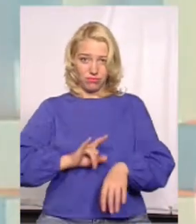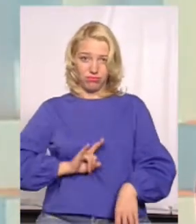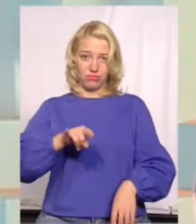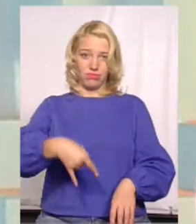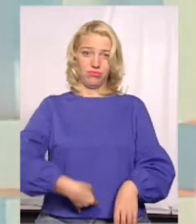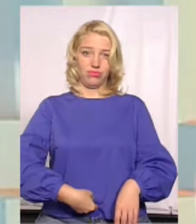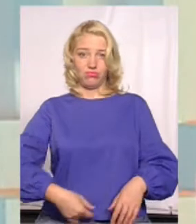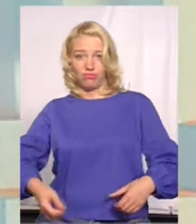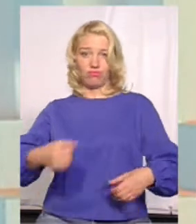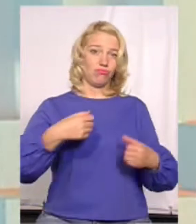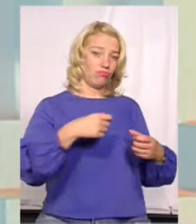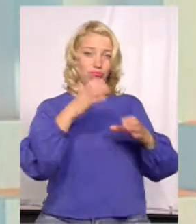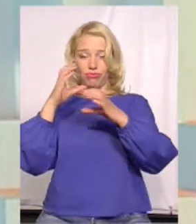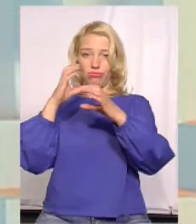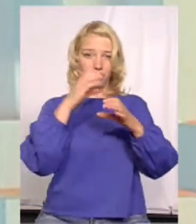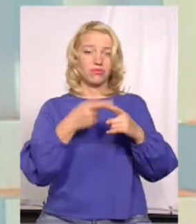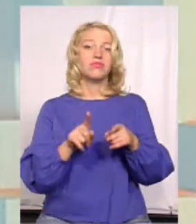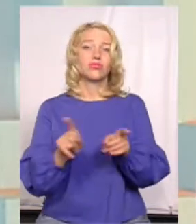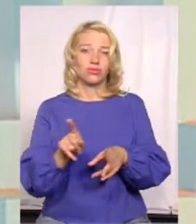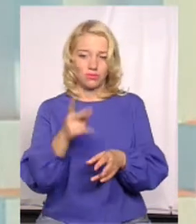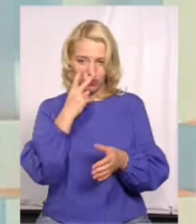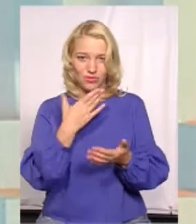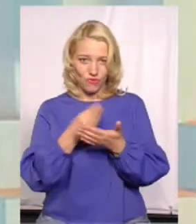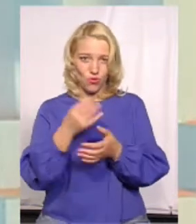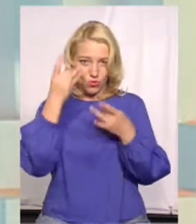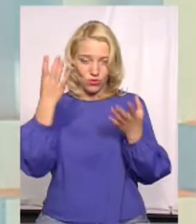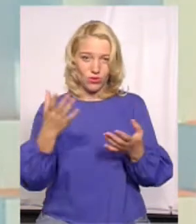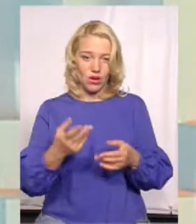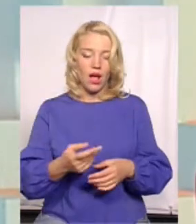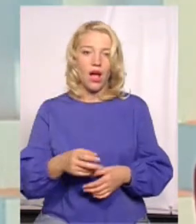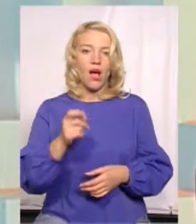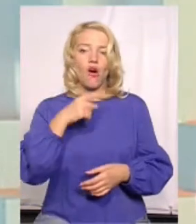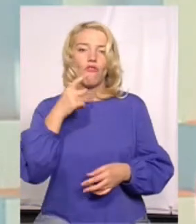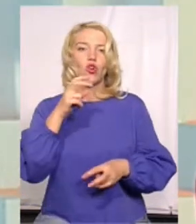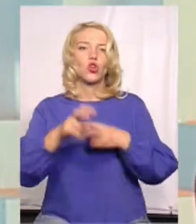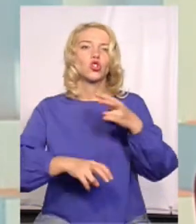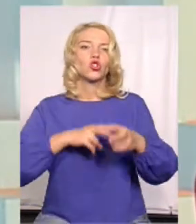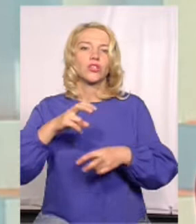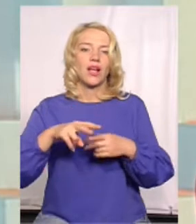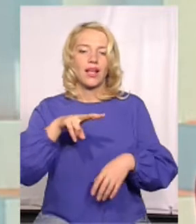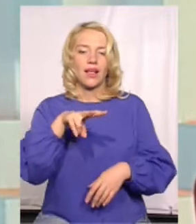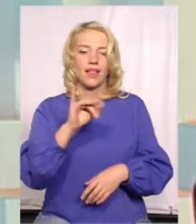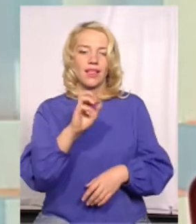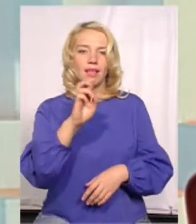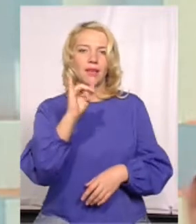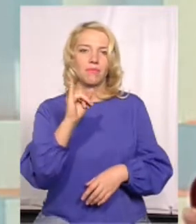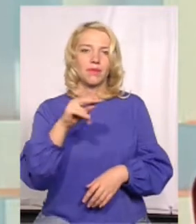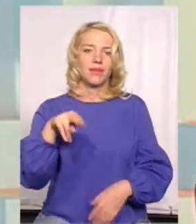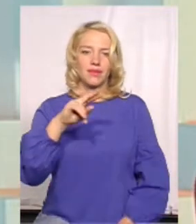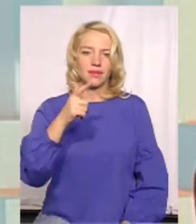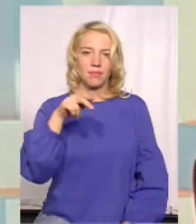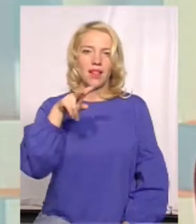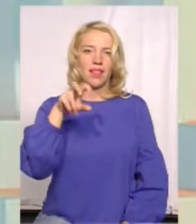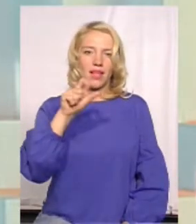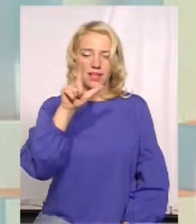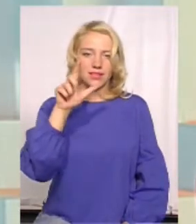дітях ходить в центру міста, теж рівень показує. Коли показ шукають Лебідь-Плазу, показують найстарішу будівлю дитячого світу, ну, окей, пробачимо